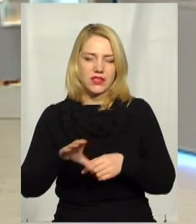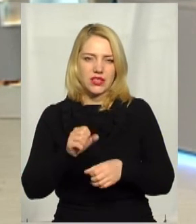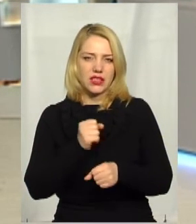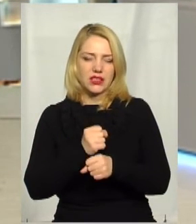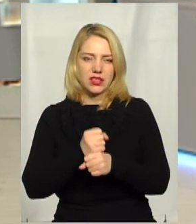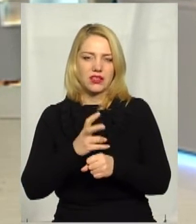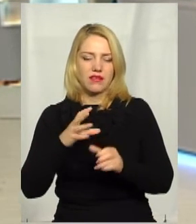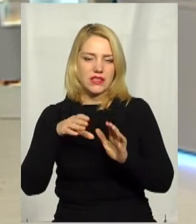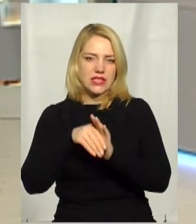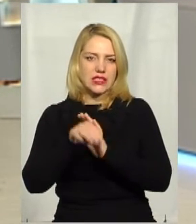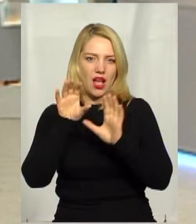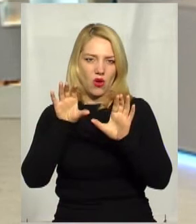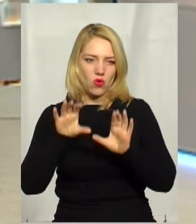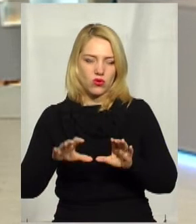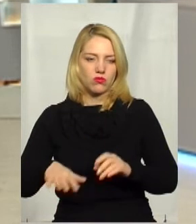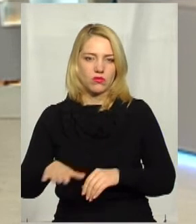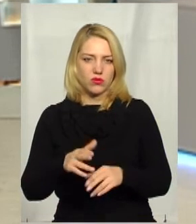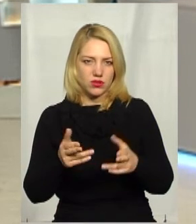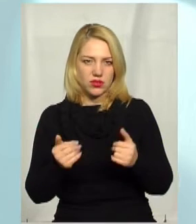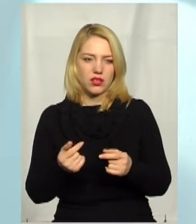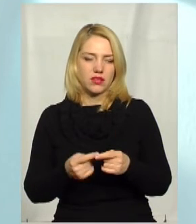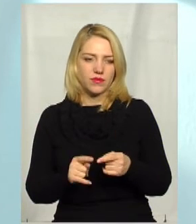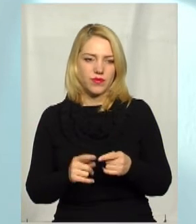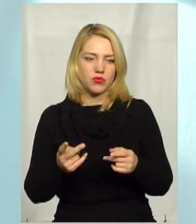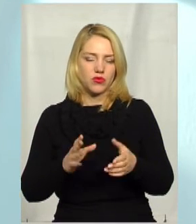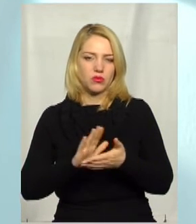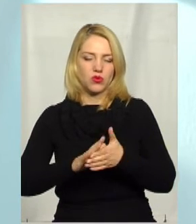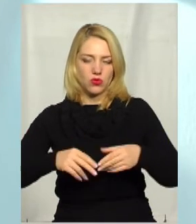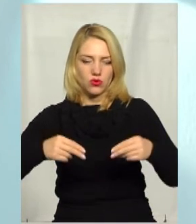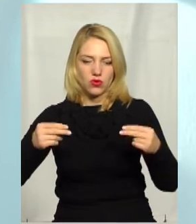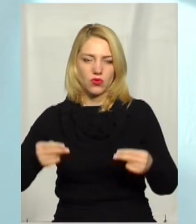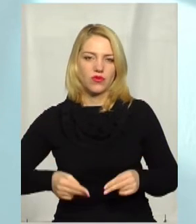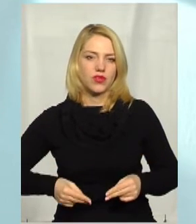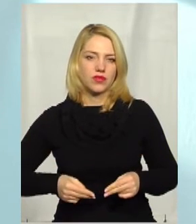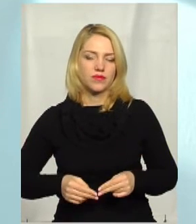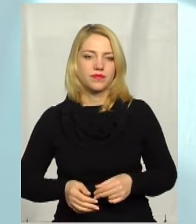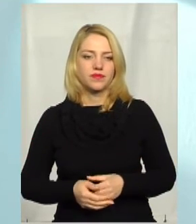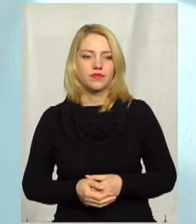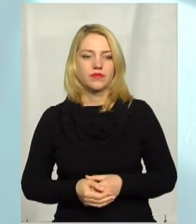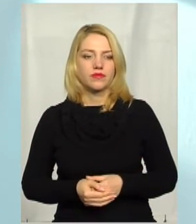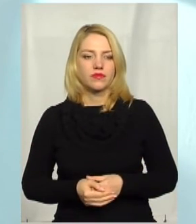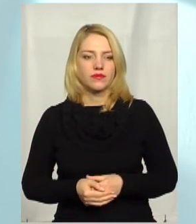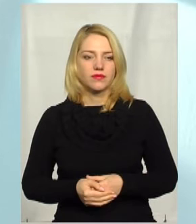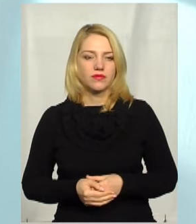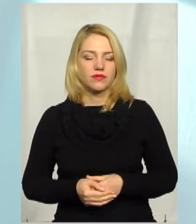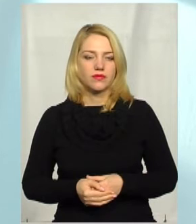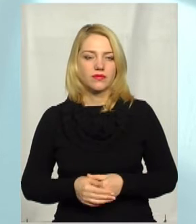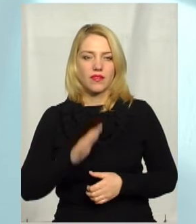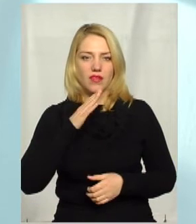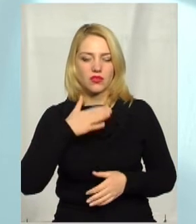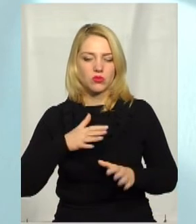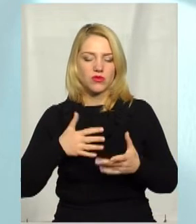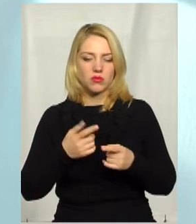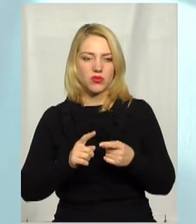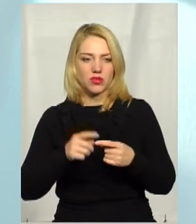діяти в законному полі. Так, повинен заключити договір, в нашому випадку, це